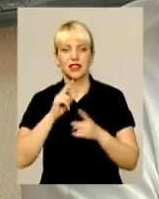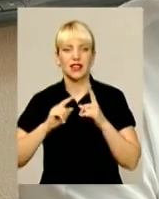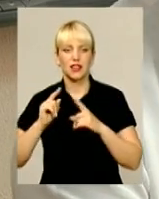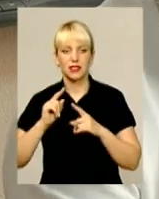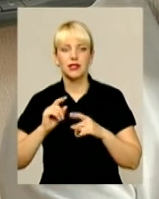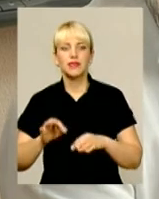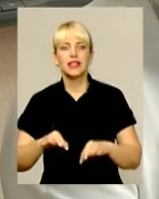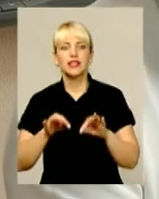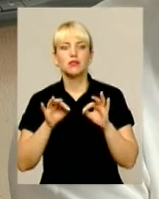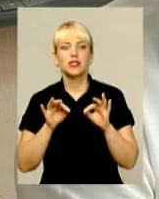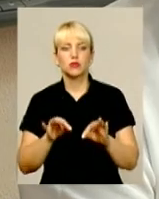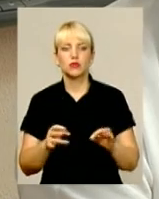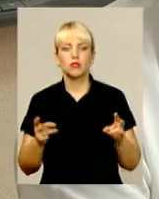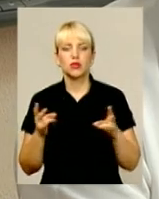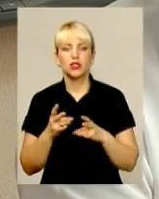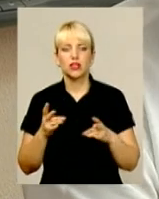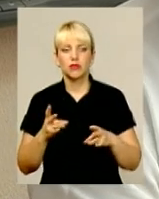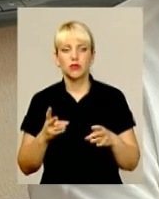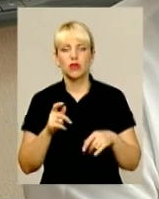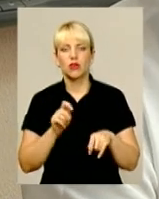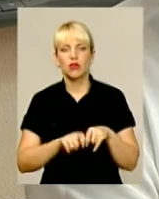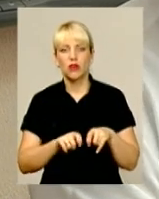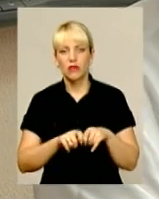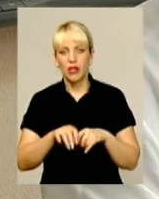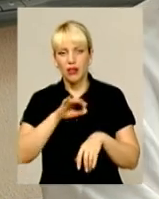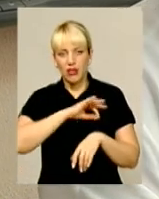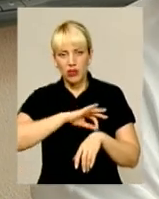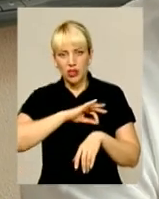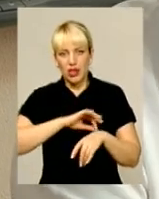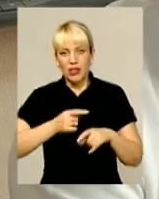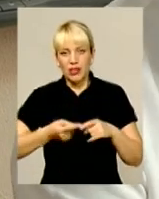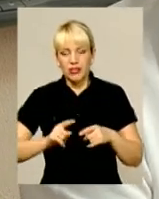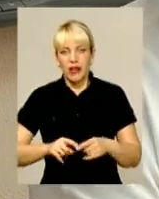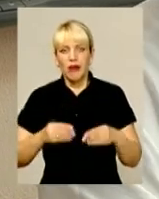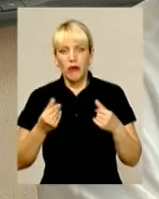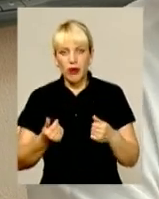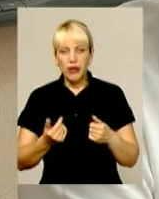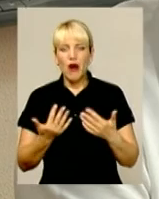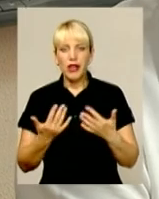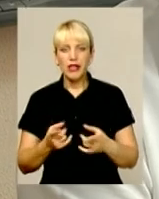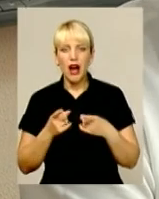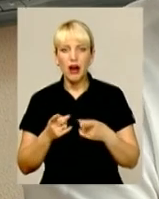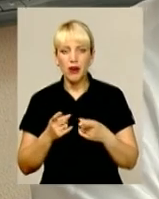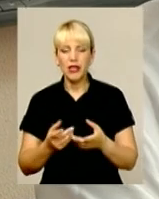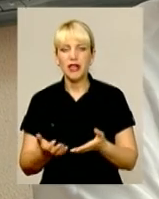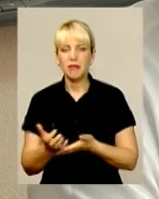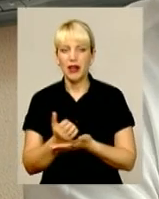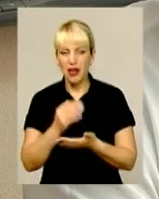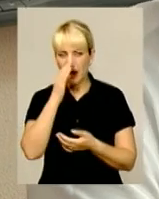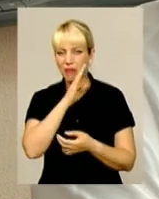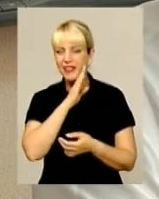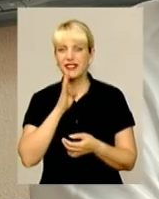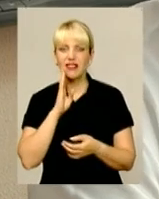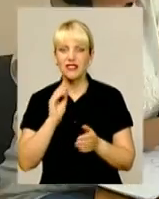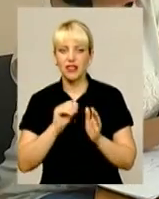безумовно потрібно контролювати використання цих коштів, оскільки загроза збирання так званих батьківських